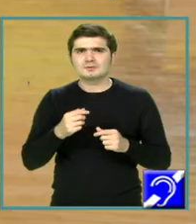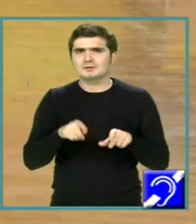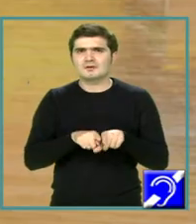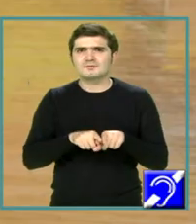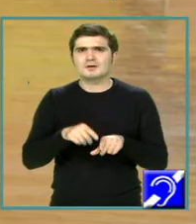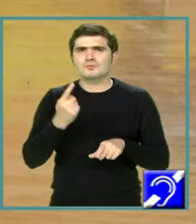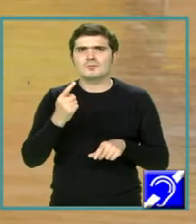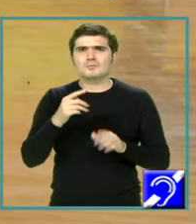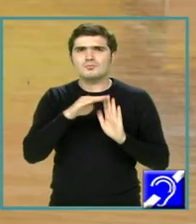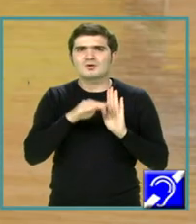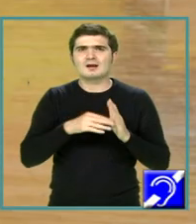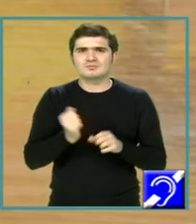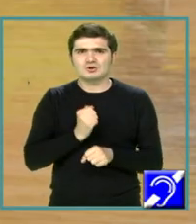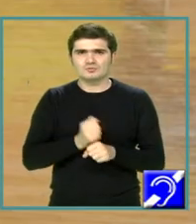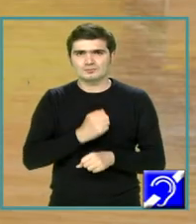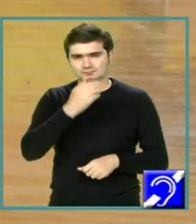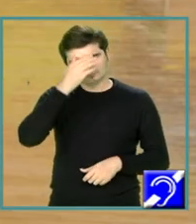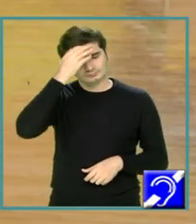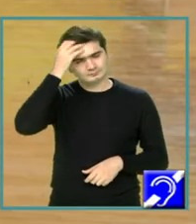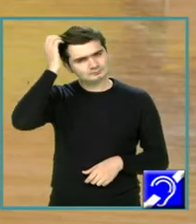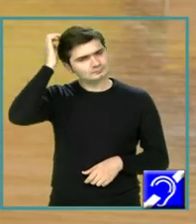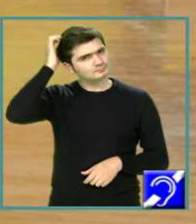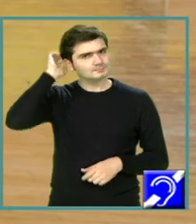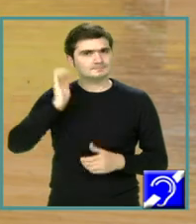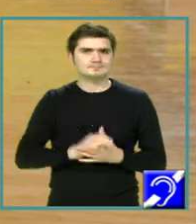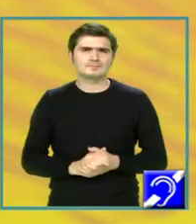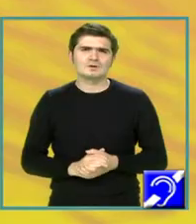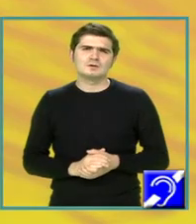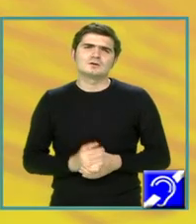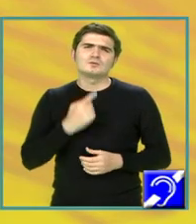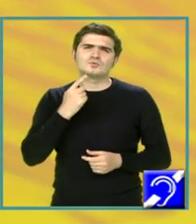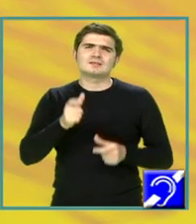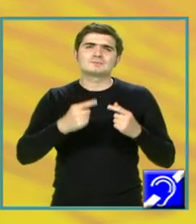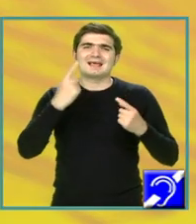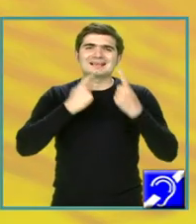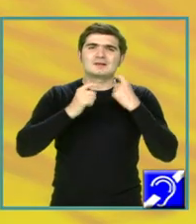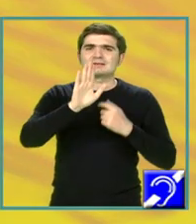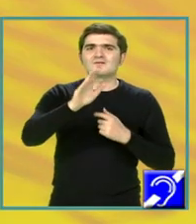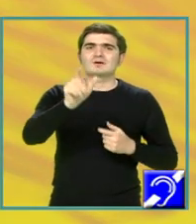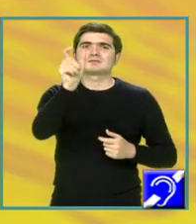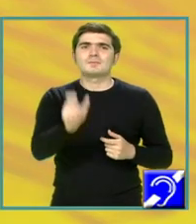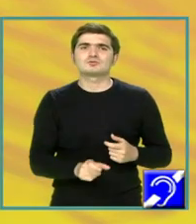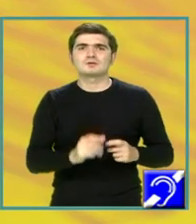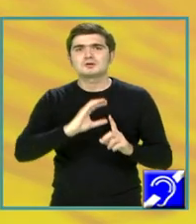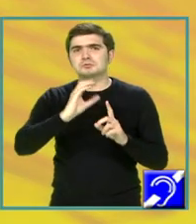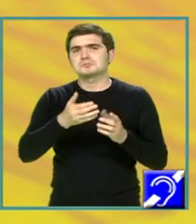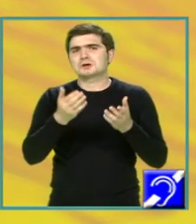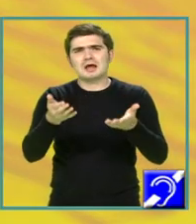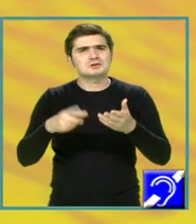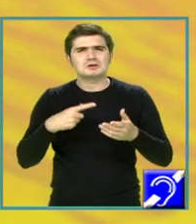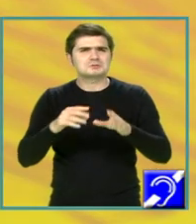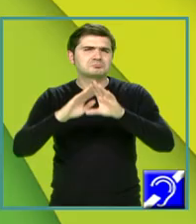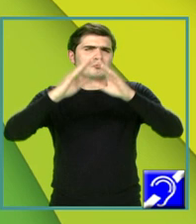lucru. Mai departe, raportarea la experiența personală sau culturală. Dragii mei, aici paleta este foarte